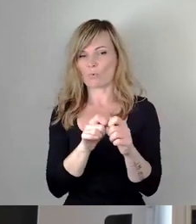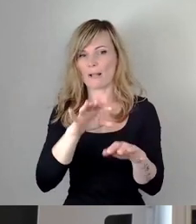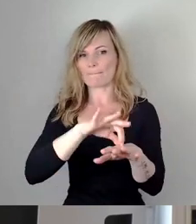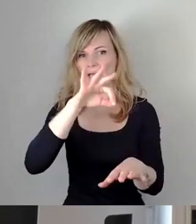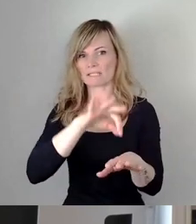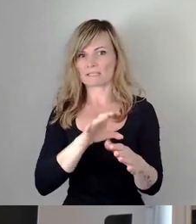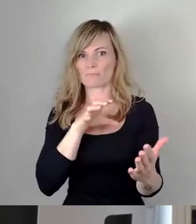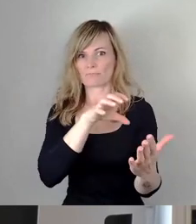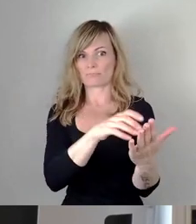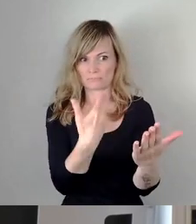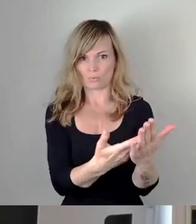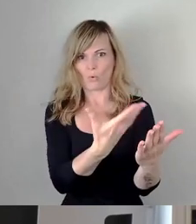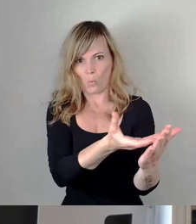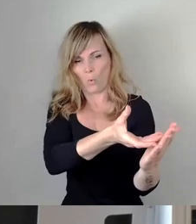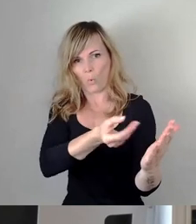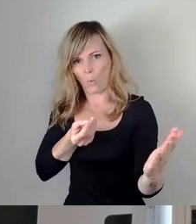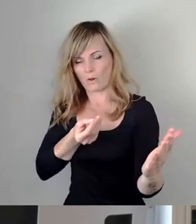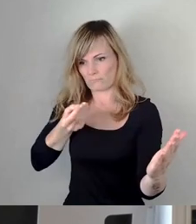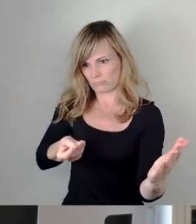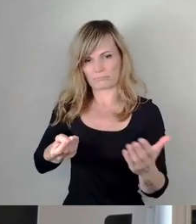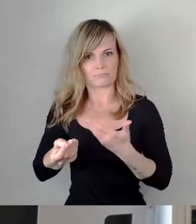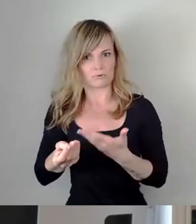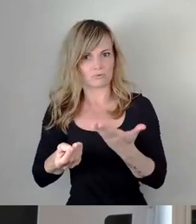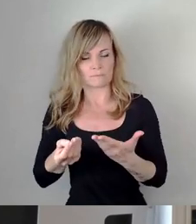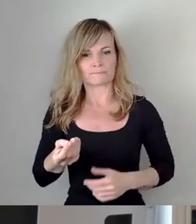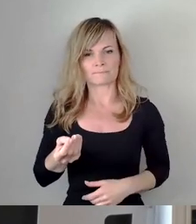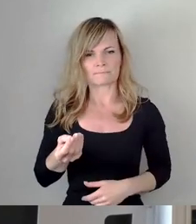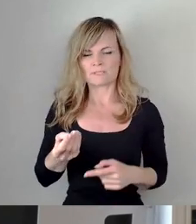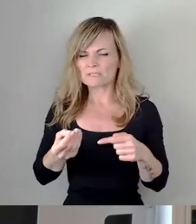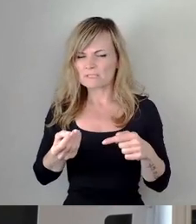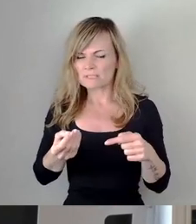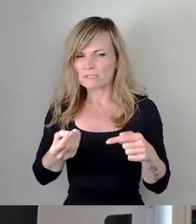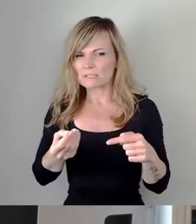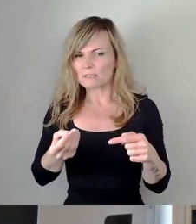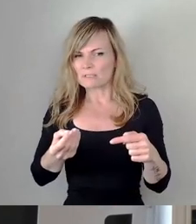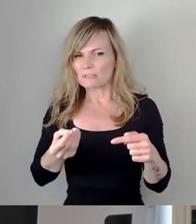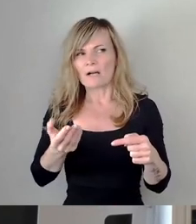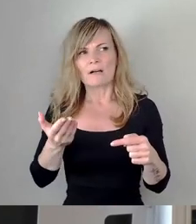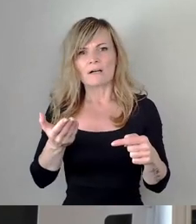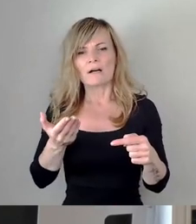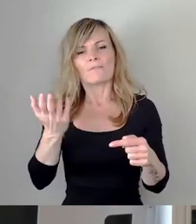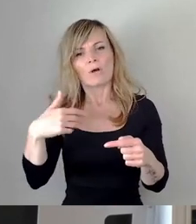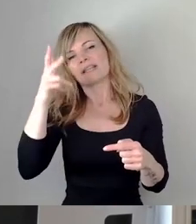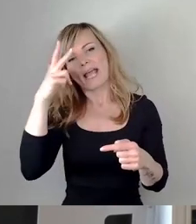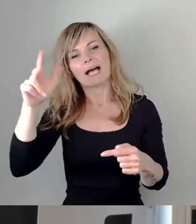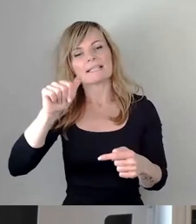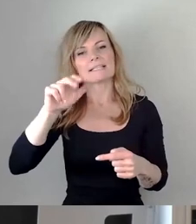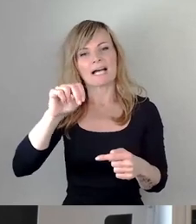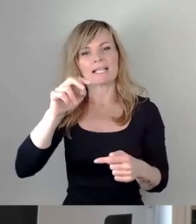Herrn Andreas Weller.